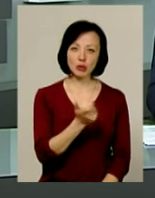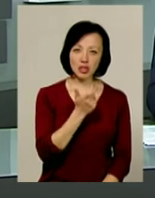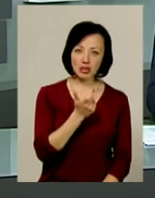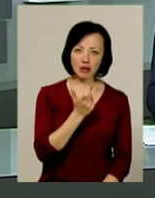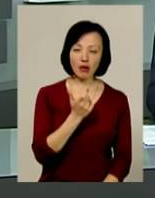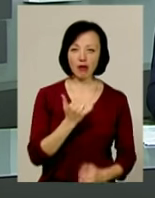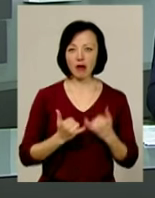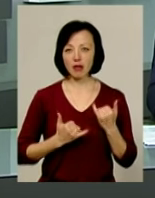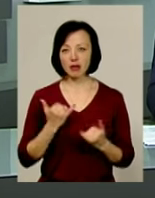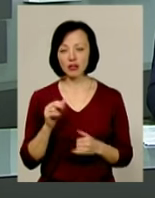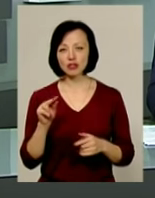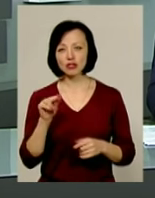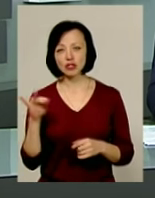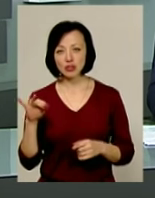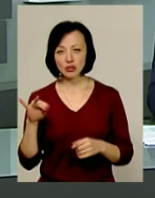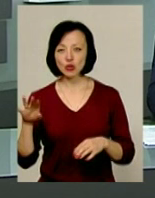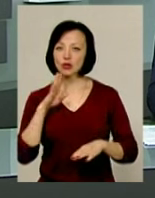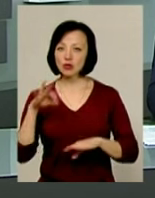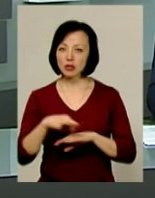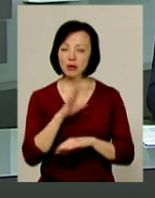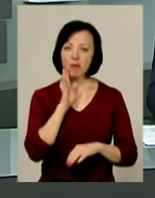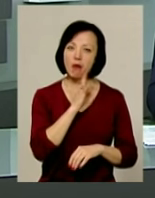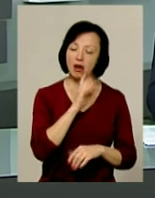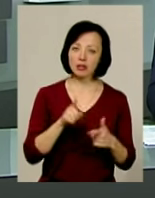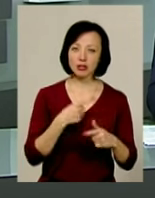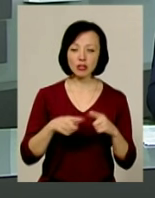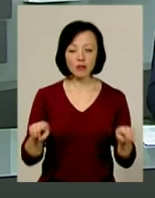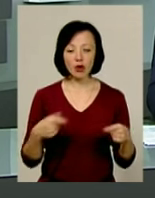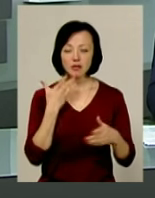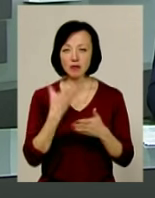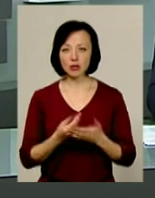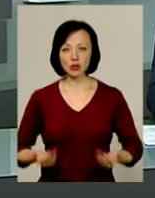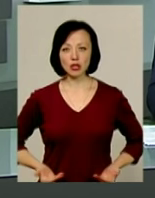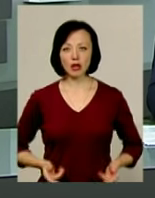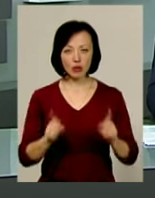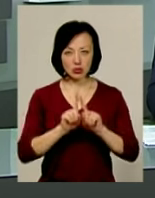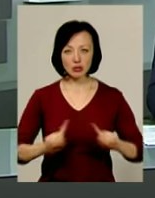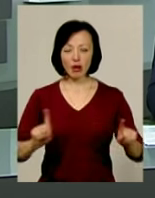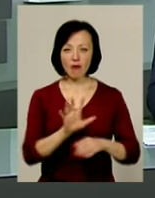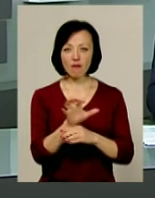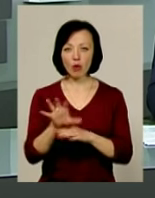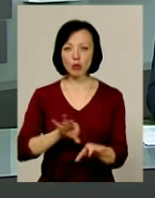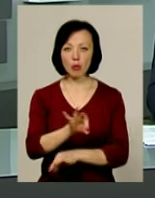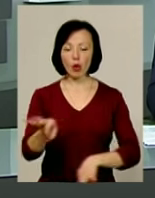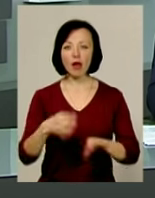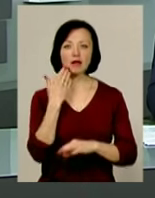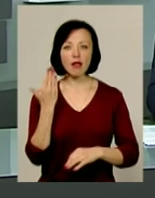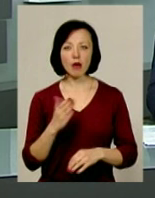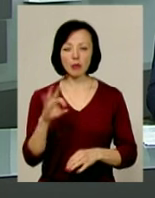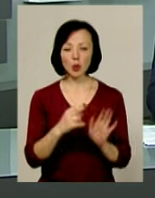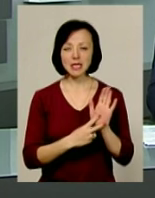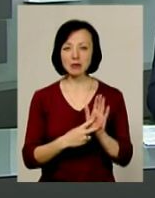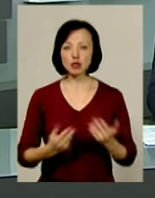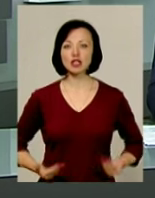дружина? Партнерка чи муза? Мати чи творець власного життя? Неординарний фотопроект лекцій про сім